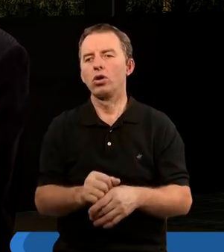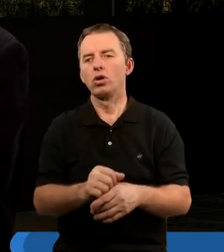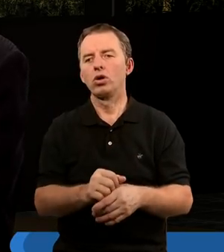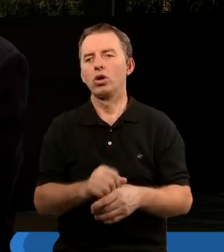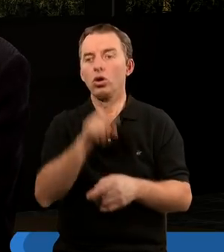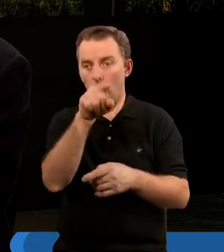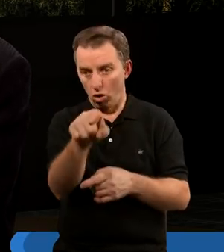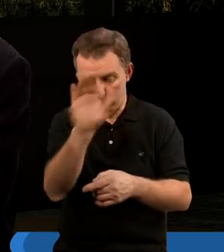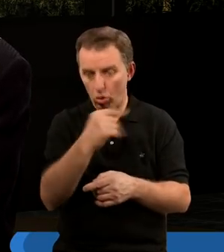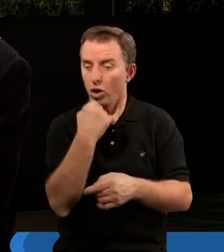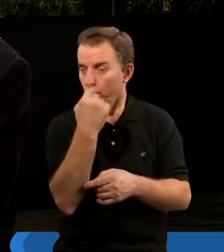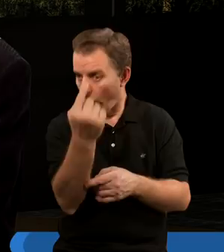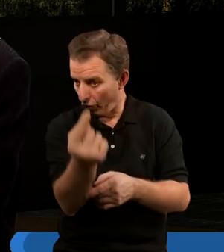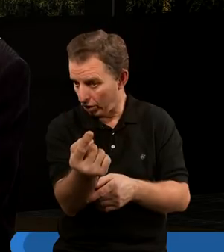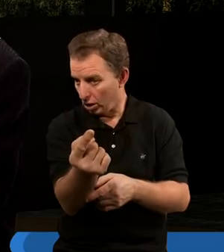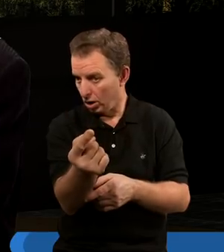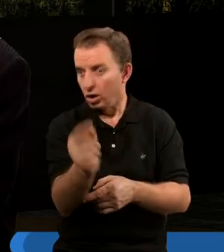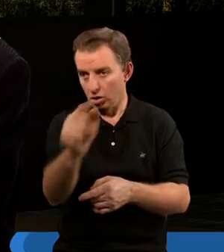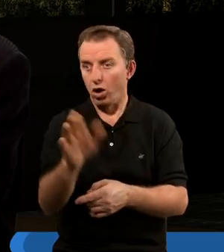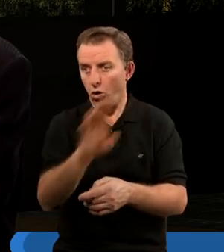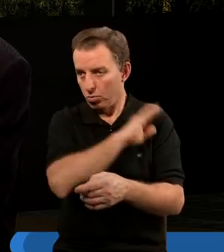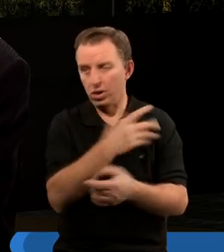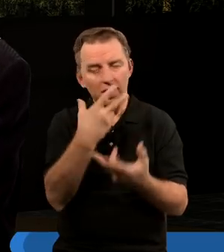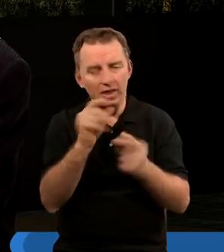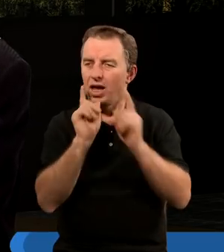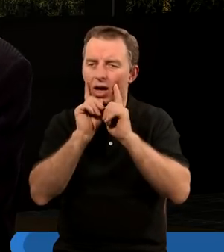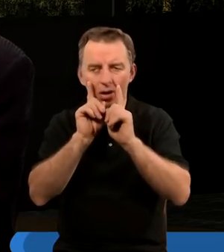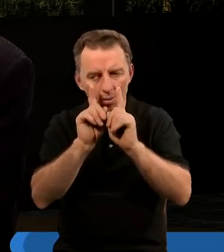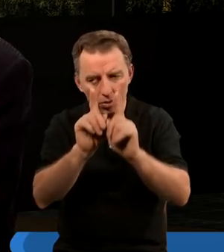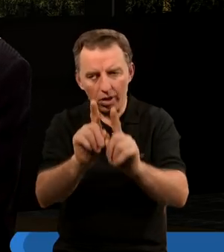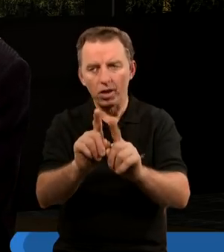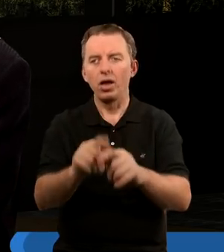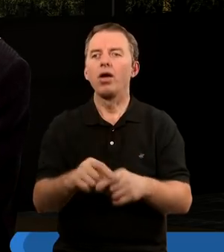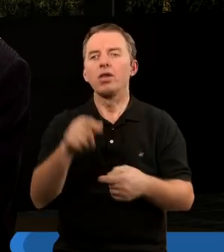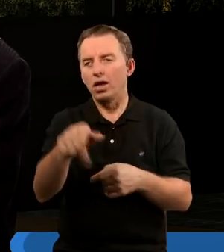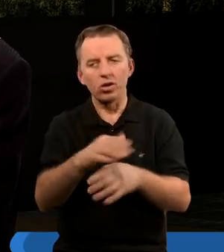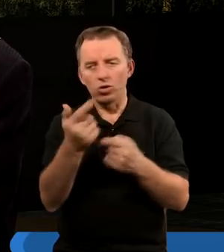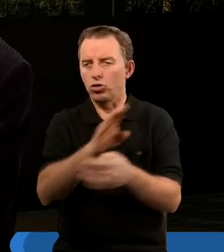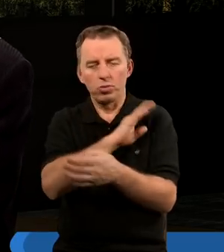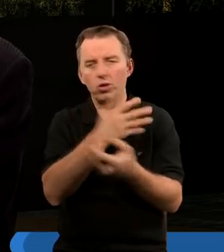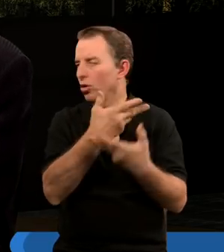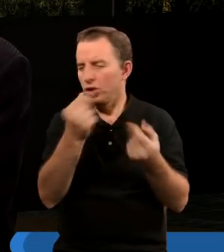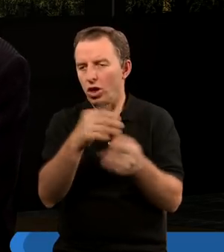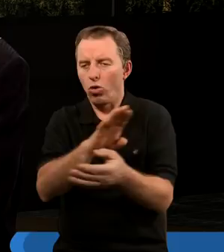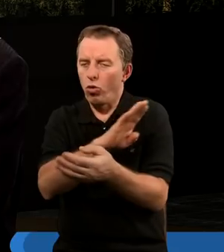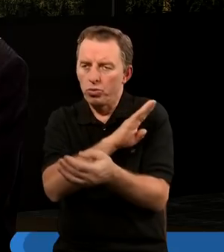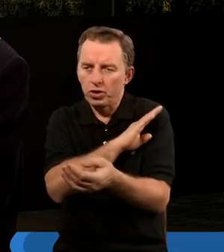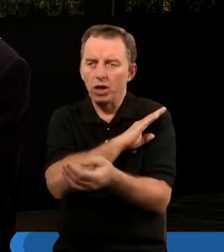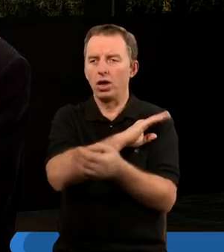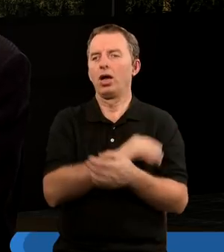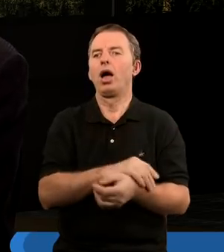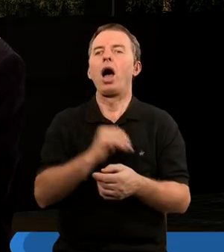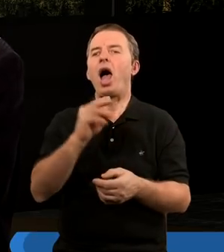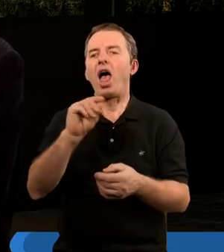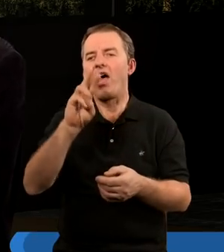To Bóg wam powiedział, że śmiercią umrzecie? To nieprawda. Żadnym sposobem śmiercią nie umrzecie.